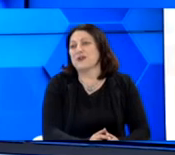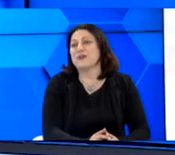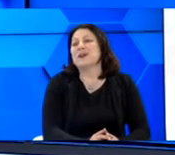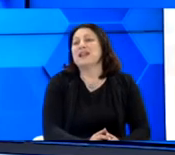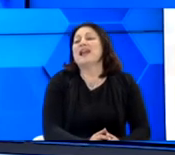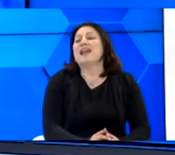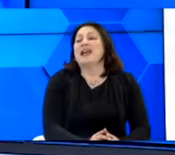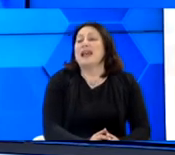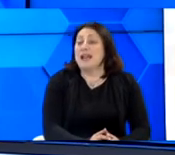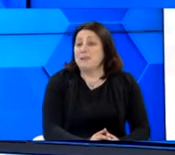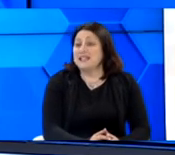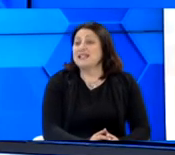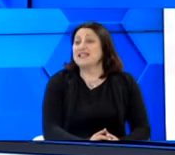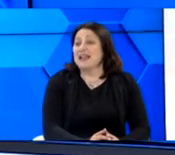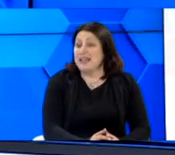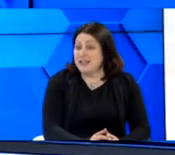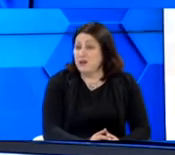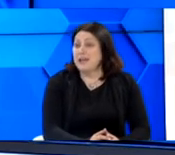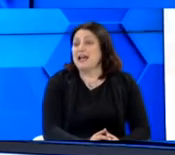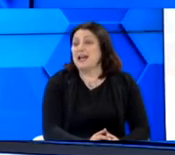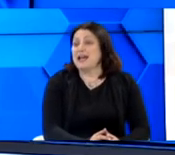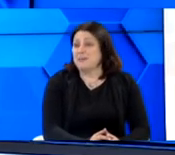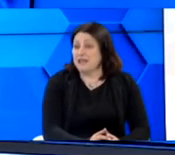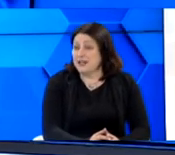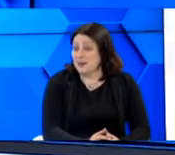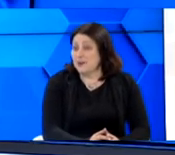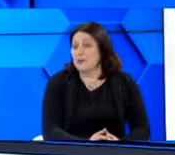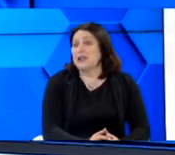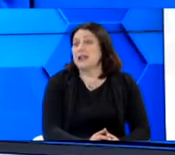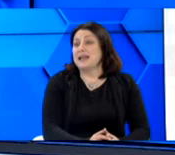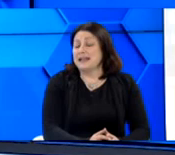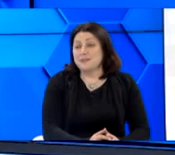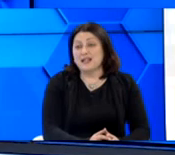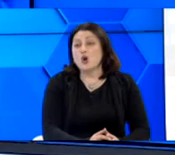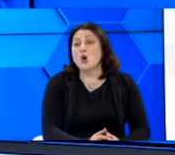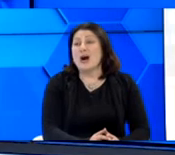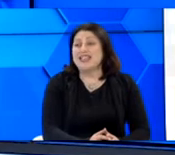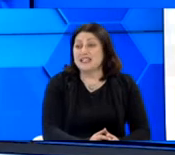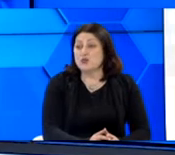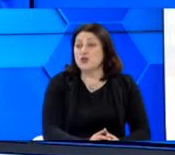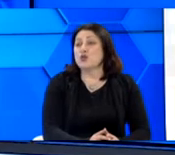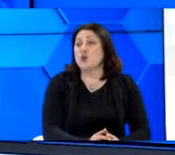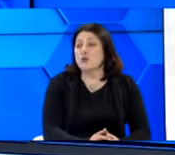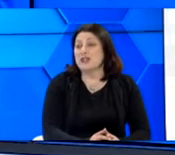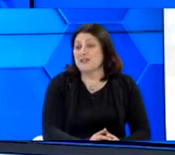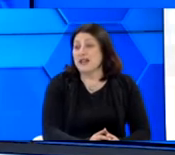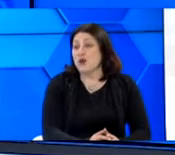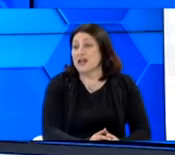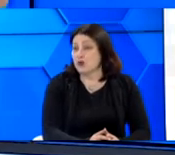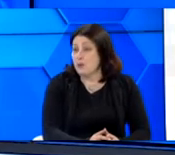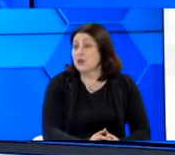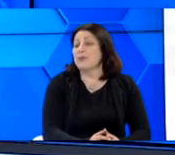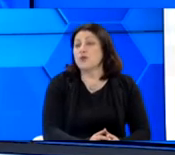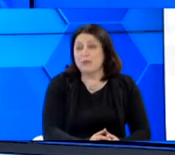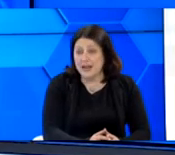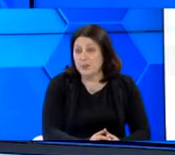είμαστε εδώ. Επίσης θέλουμε να αναπτυχθεί ο αθλητισμός των κοφών και βαρύκων